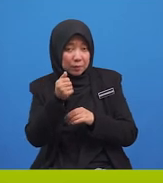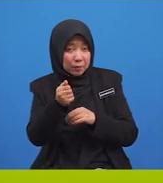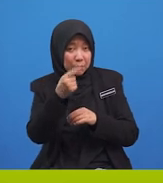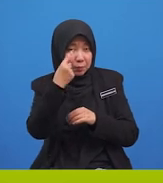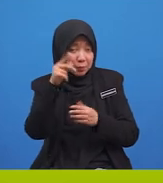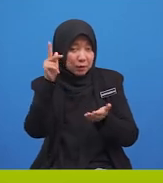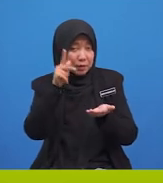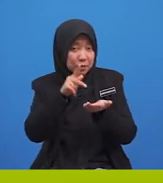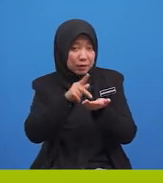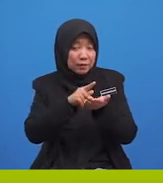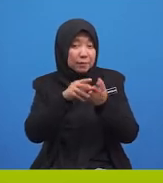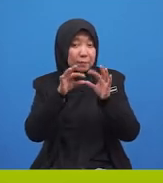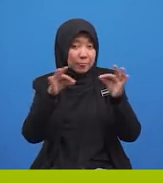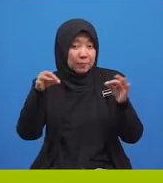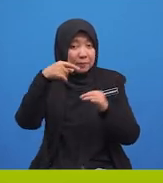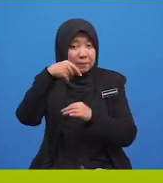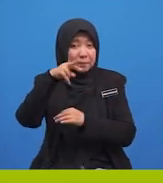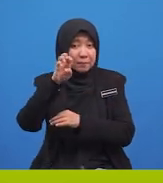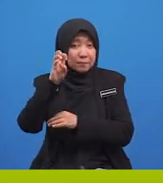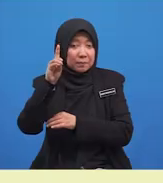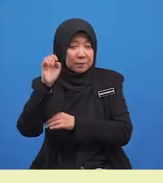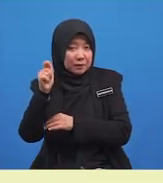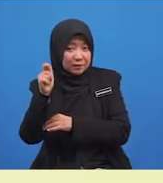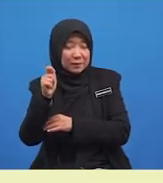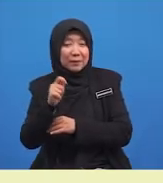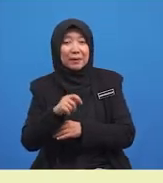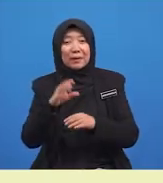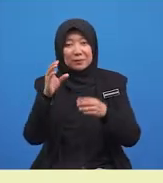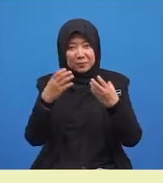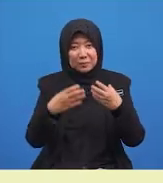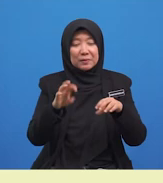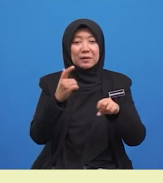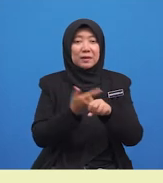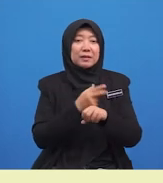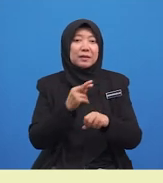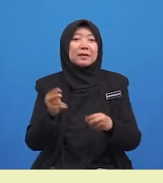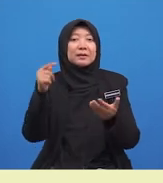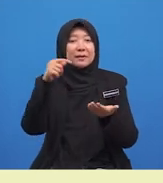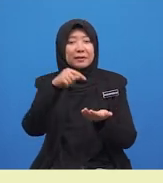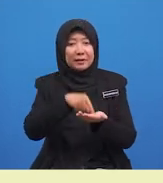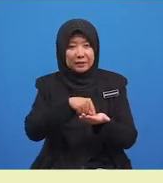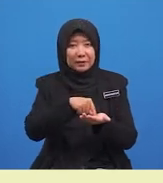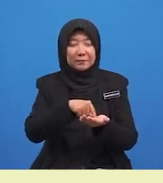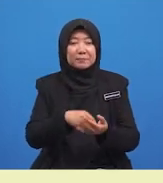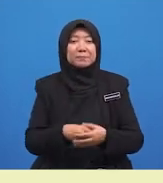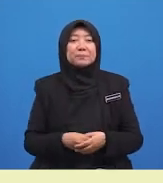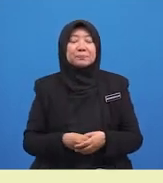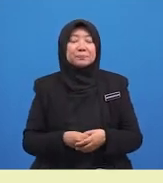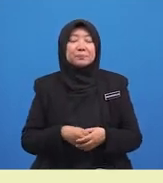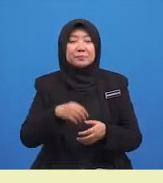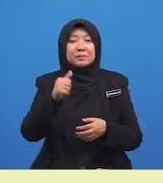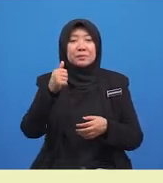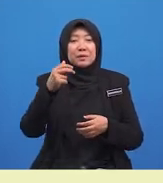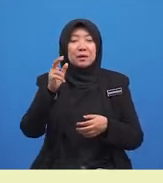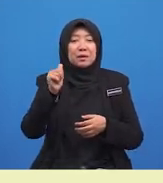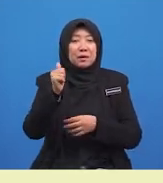ayat? Kita cuba latihan ini. Ahmad membeli buku dan kertas